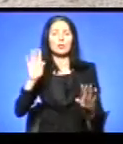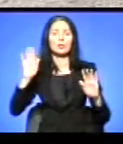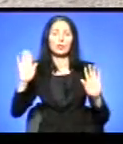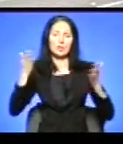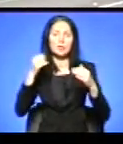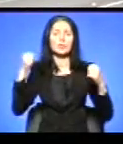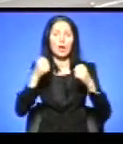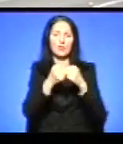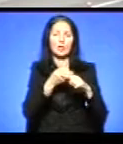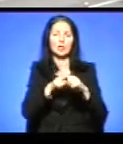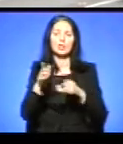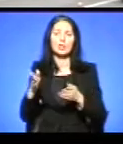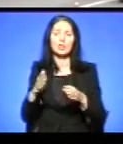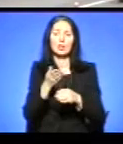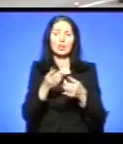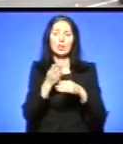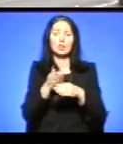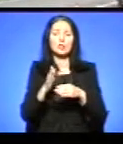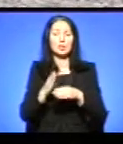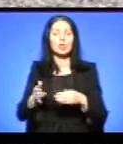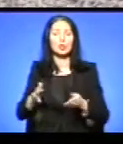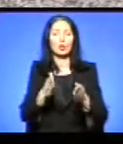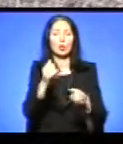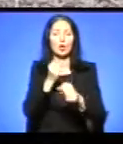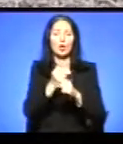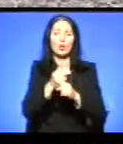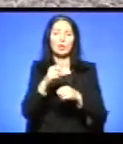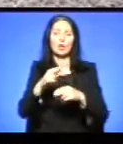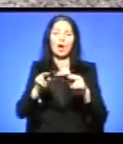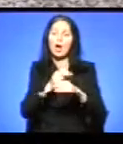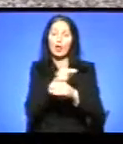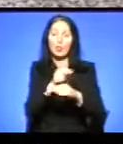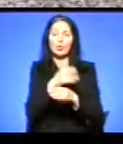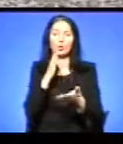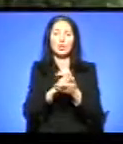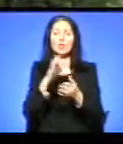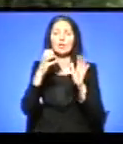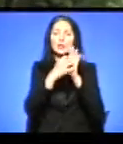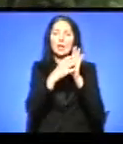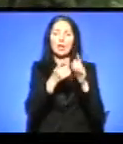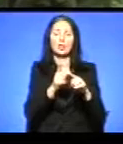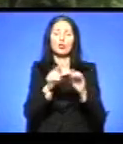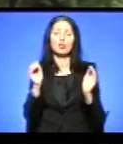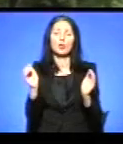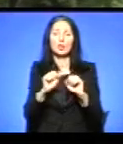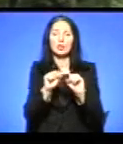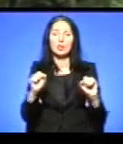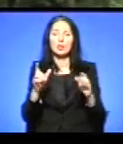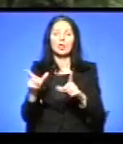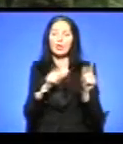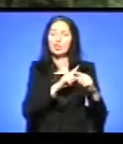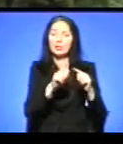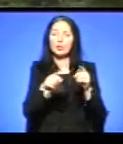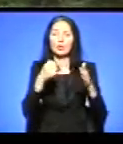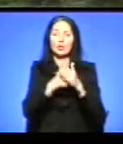дороги проводять ремонт асфальтопокриття. Тому встановлені знаки, які обмежують швидкість руху авто до 40 кілометрів за годину.